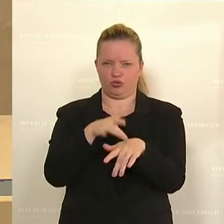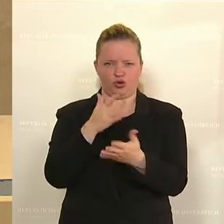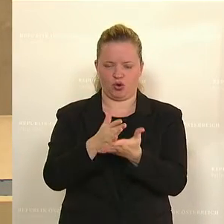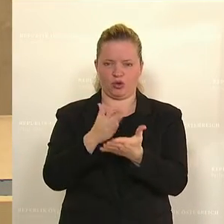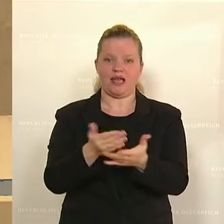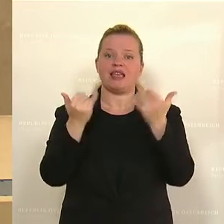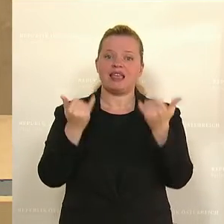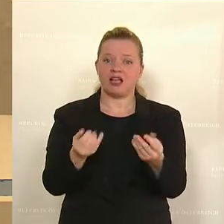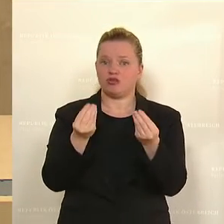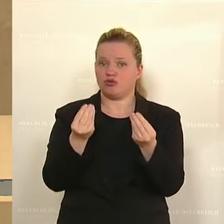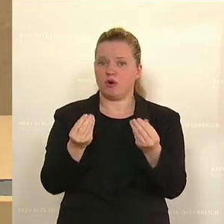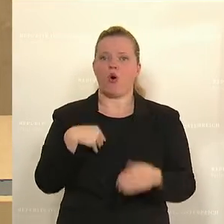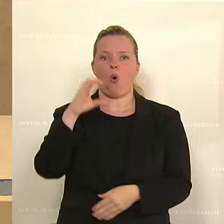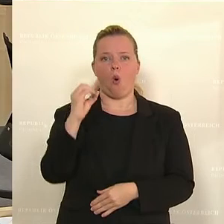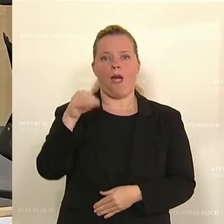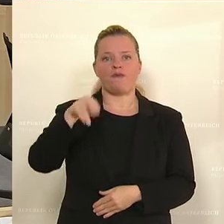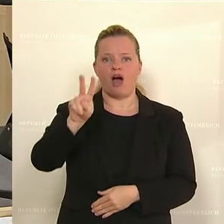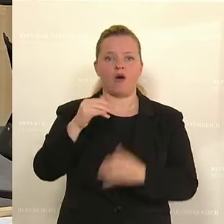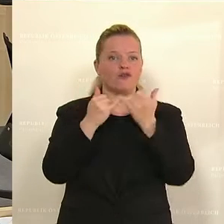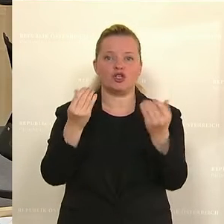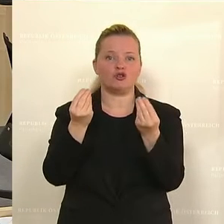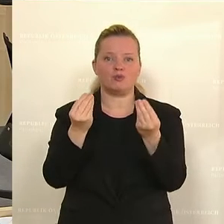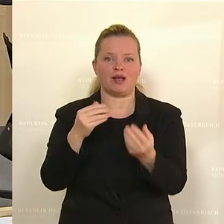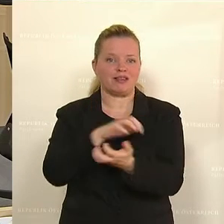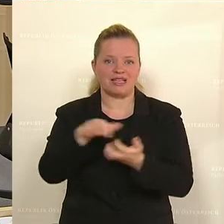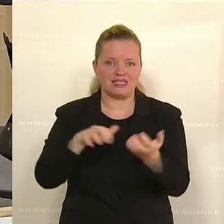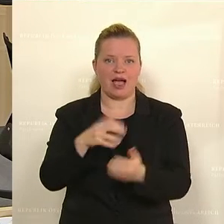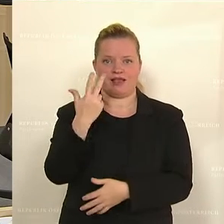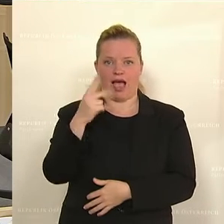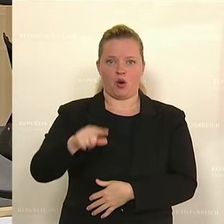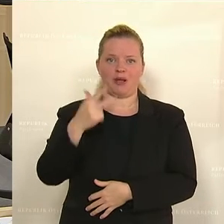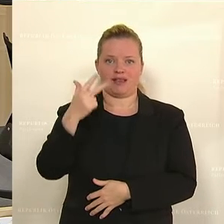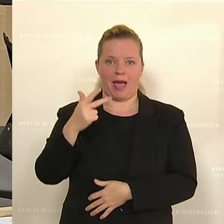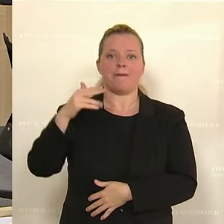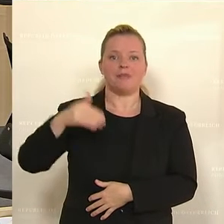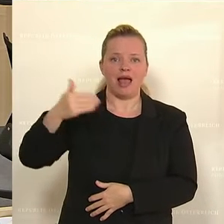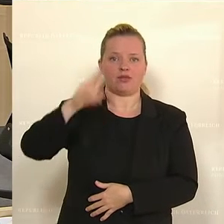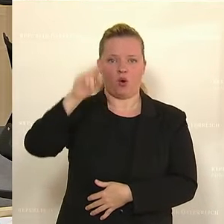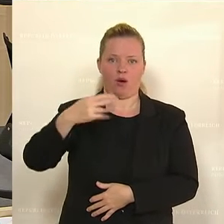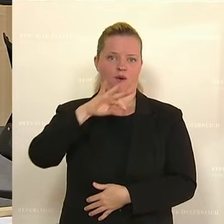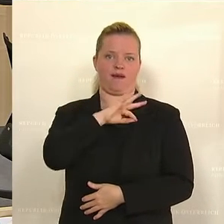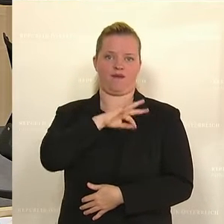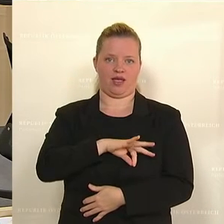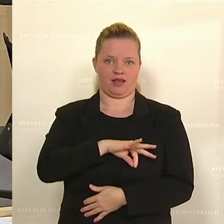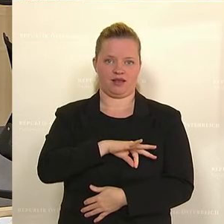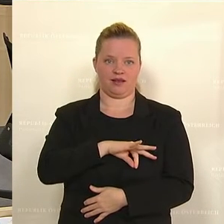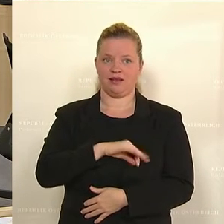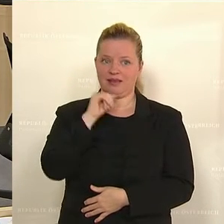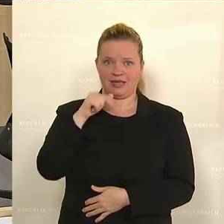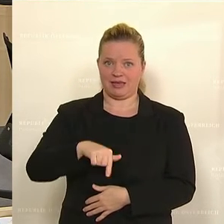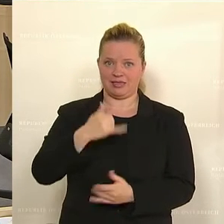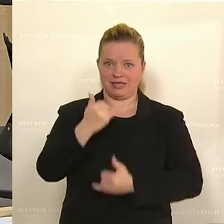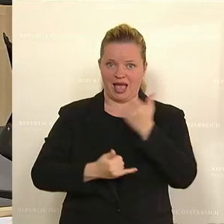spürt denn die OMV die Krise, nämlich mit 3,3 Milliarden Euro Gewinn. Nicht dieses Jahr,